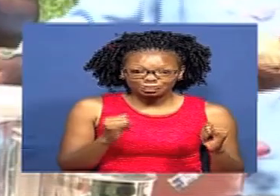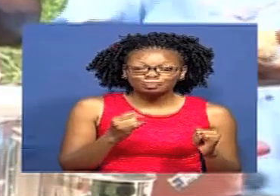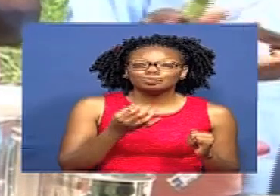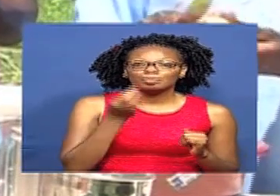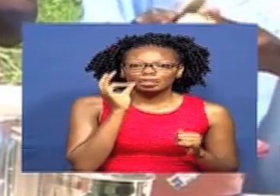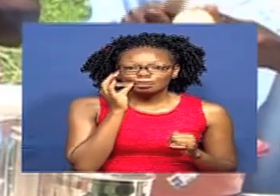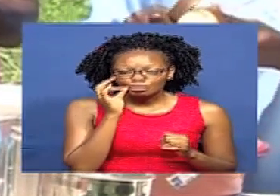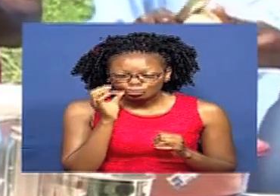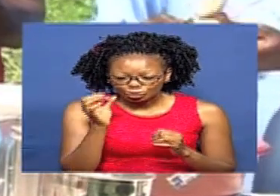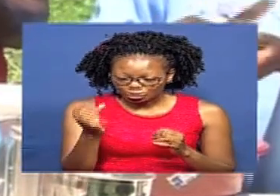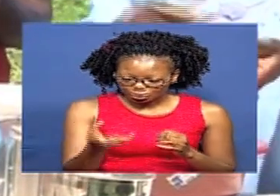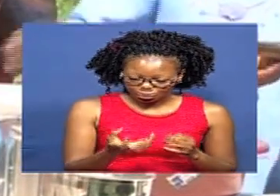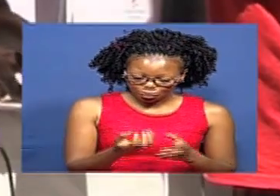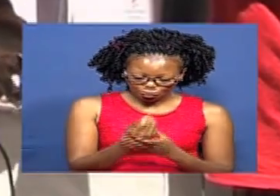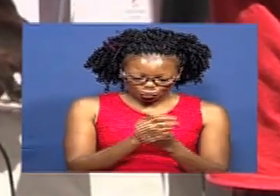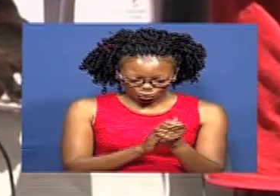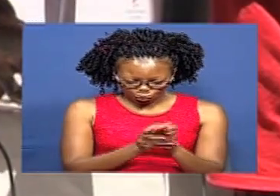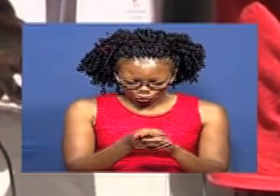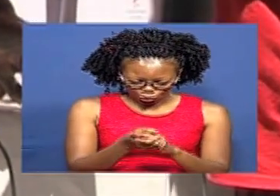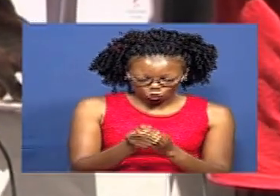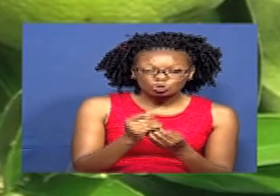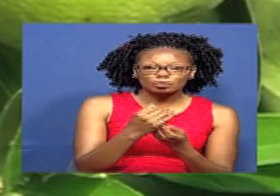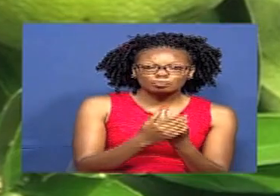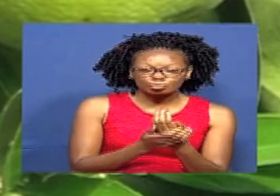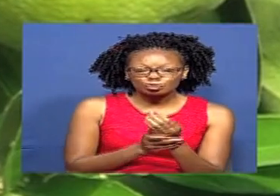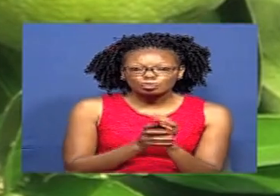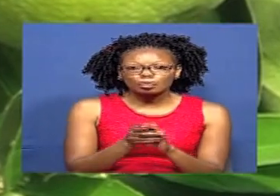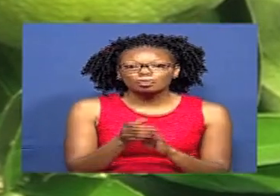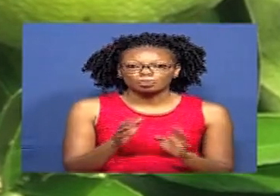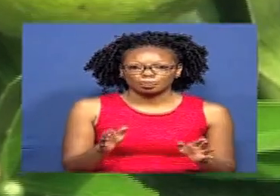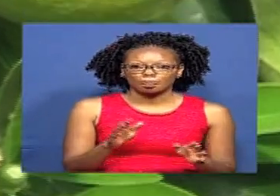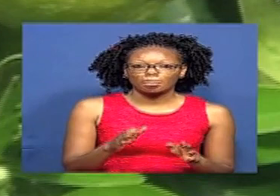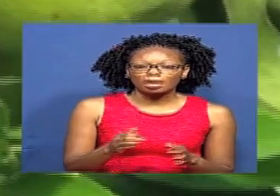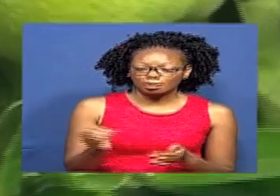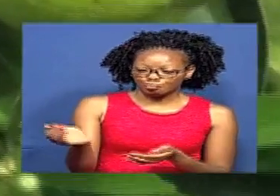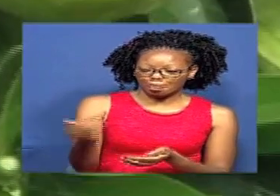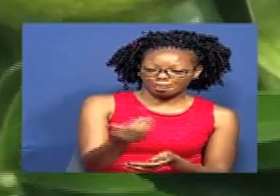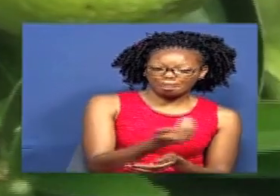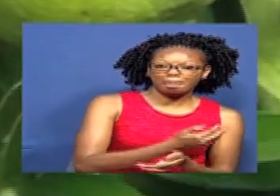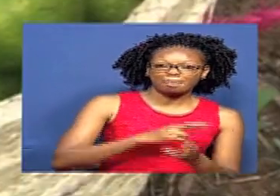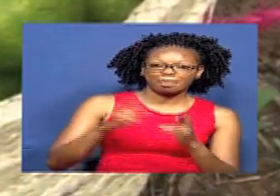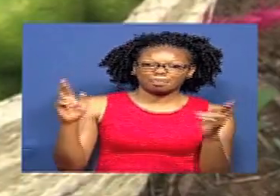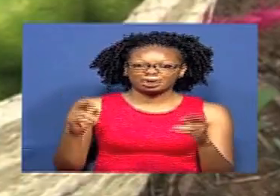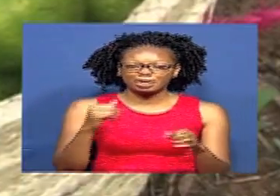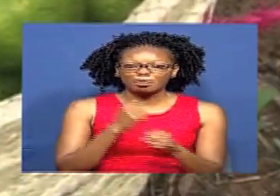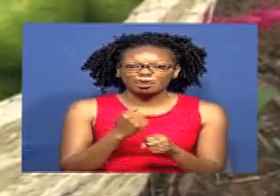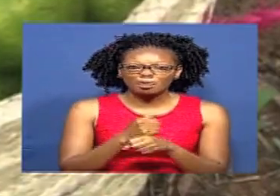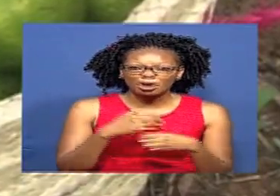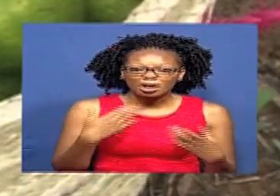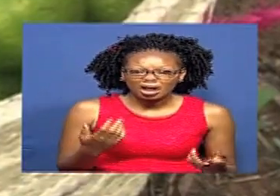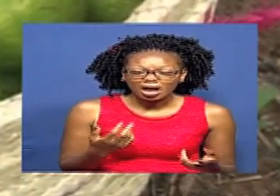ndio tunahaza kutua angozi, alafu ndio tunahaza kukamua Mazawa ya kiwa tayari, kazi sasa huwa ni kutafuta